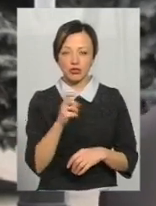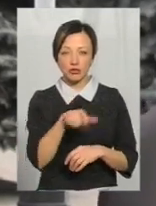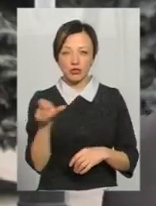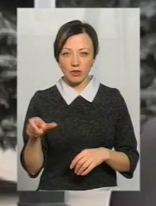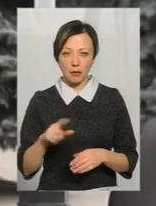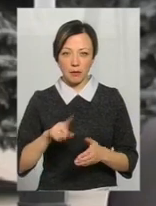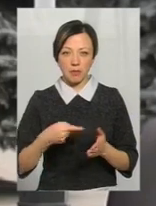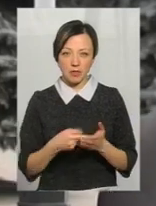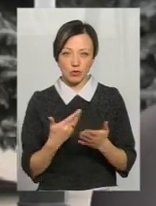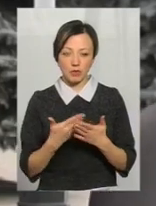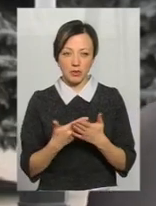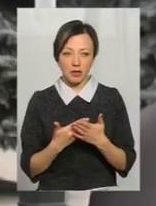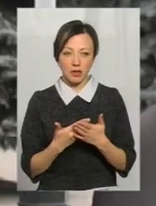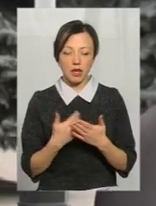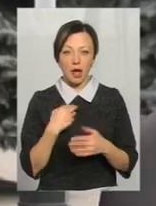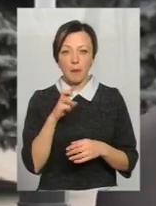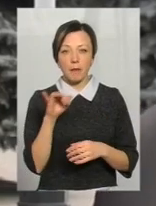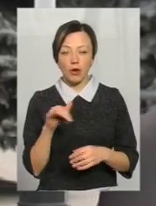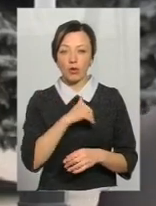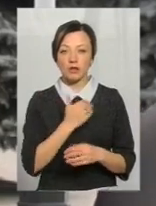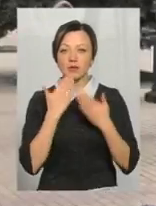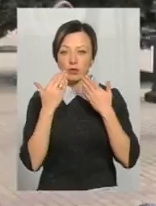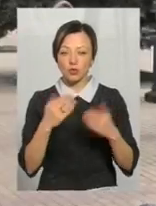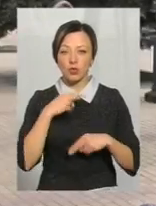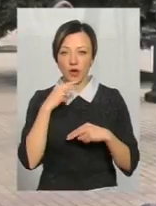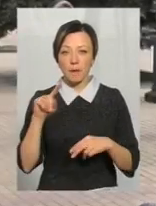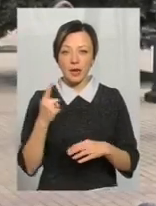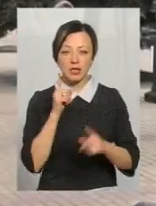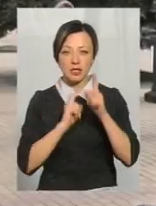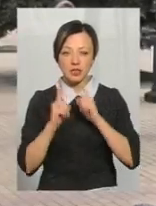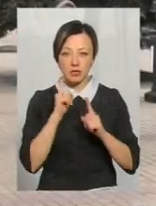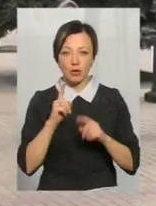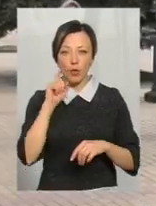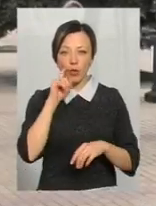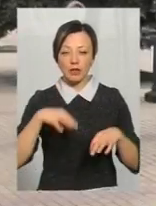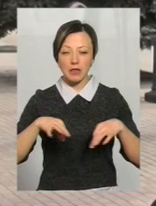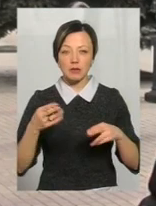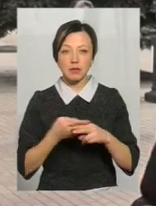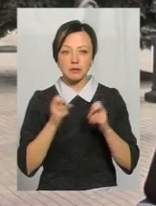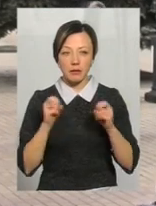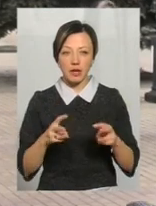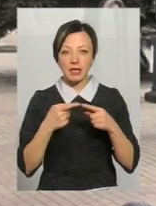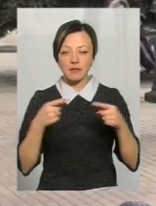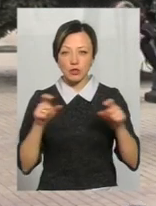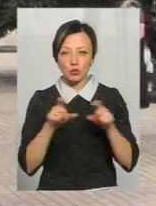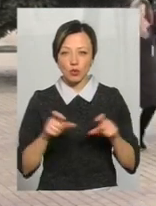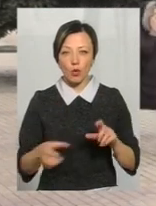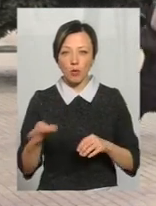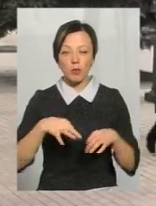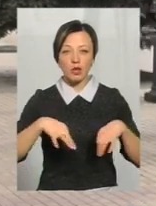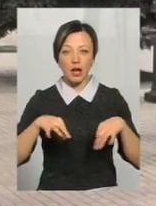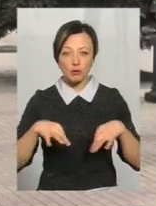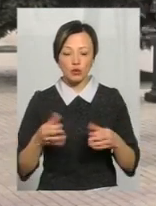Це суто мемісно візьмемо. Я би хотів звернути вашу увагу. Перше засідання в нас по Укртрансбезпеці, інфраструктурі області по